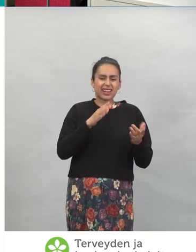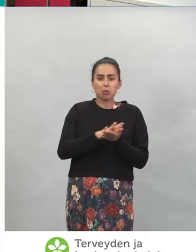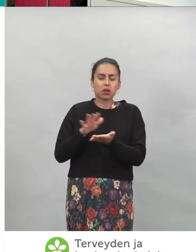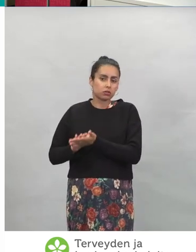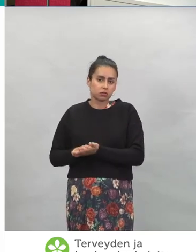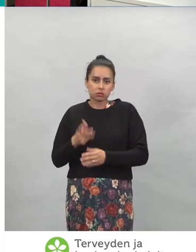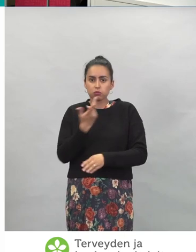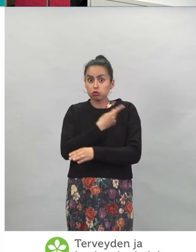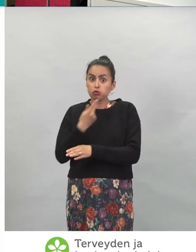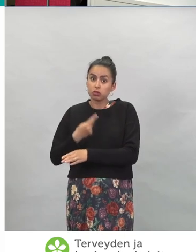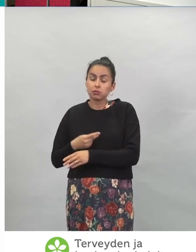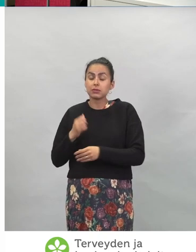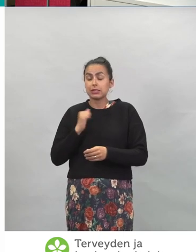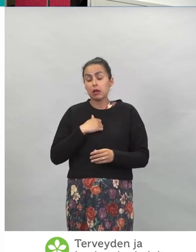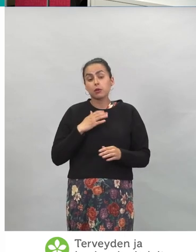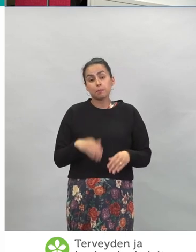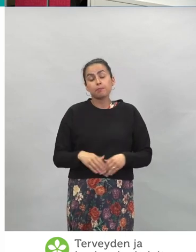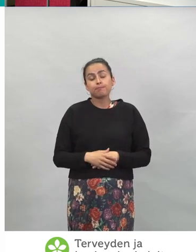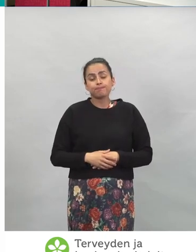rokotuksia.